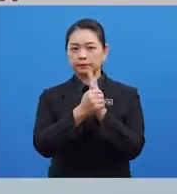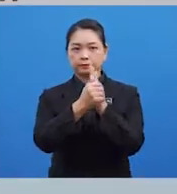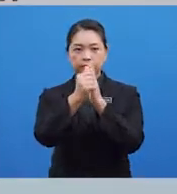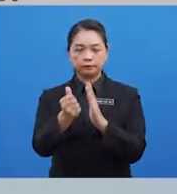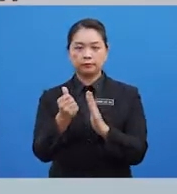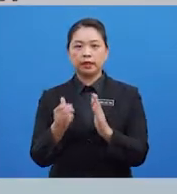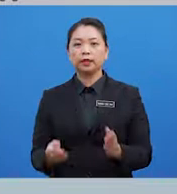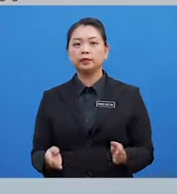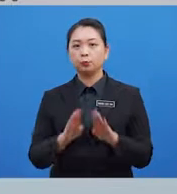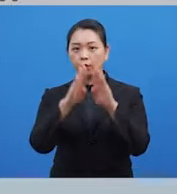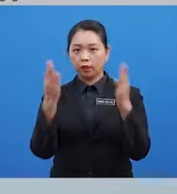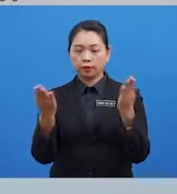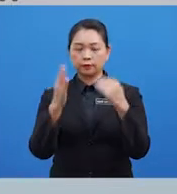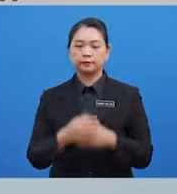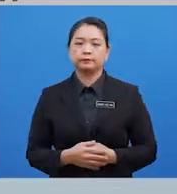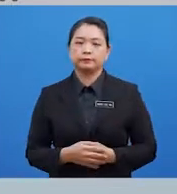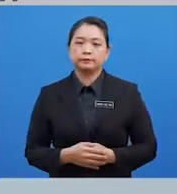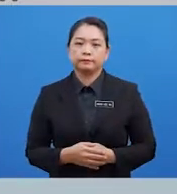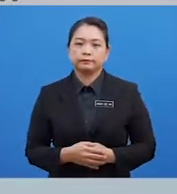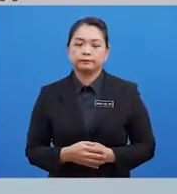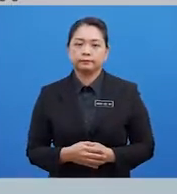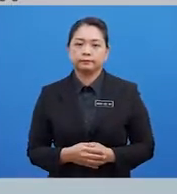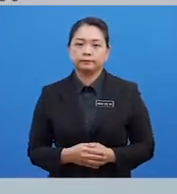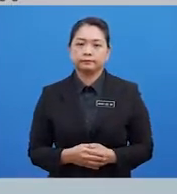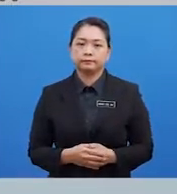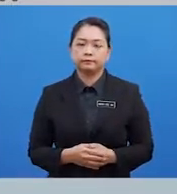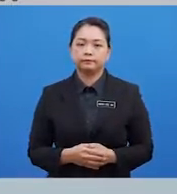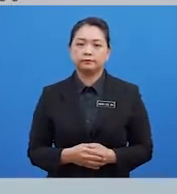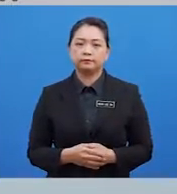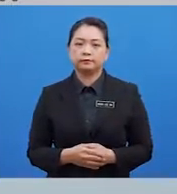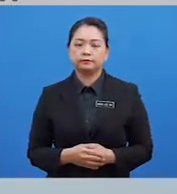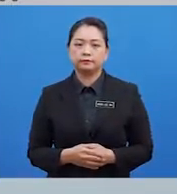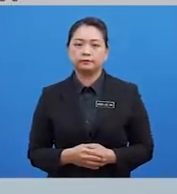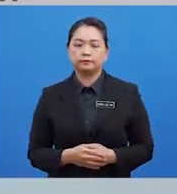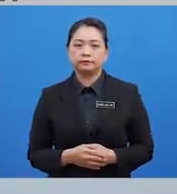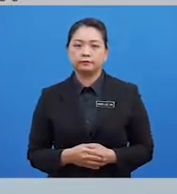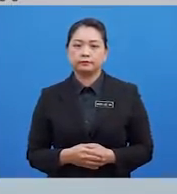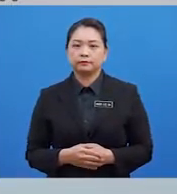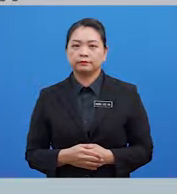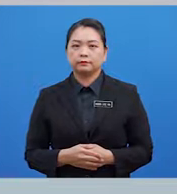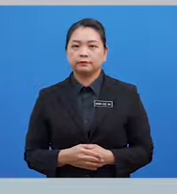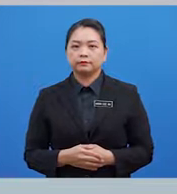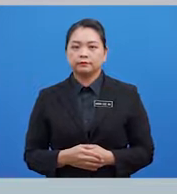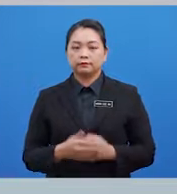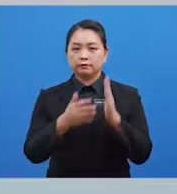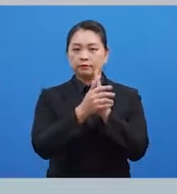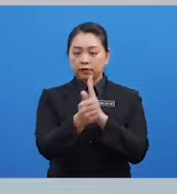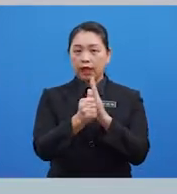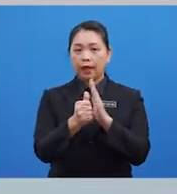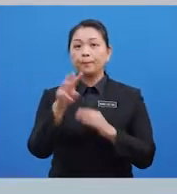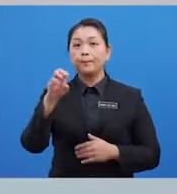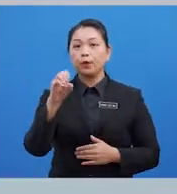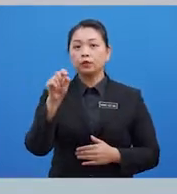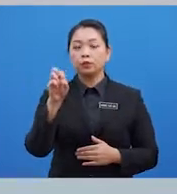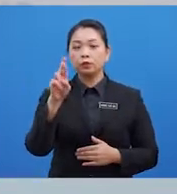Terkawal Dan Kemahiran Terbuka Yang Ini Tidak Terkawal Pelajar-pelajar Sekalian Kemahiran